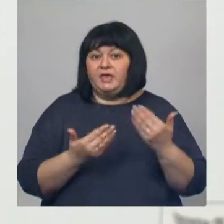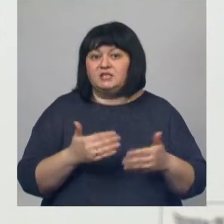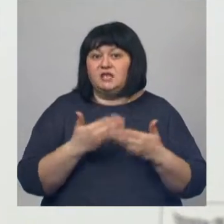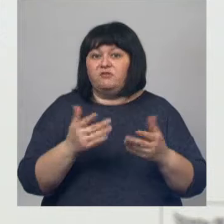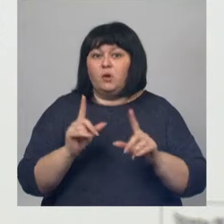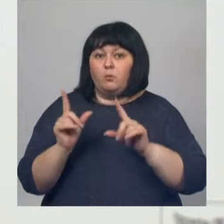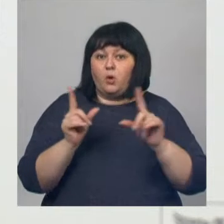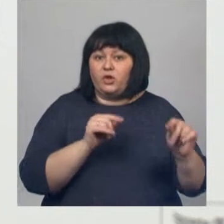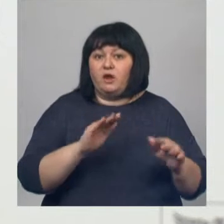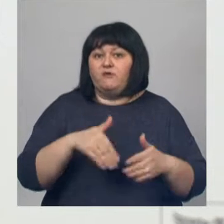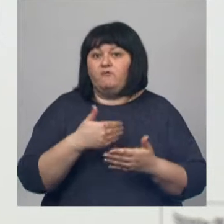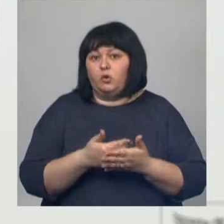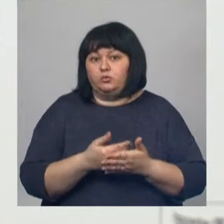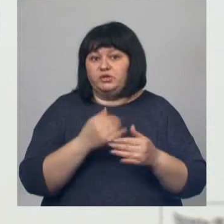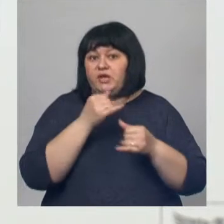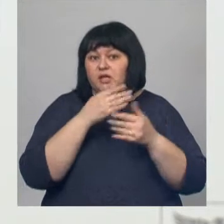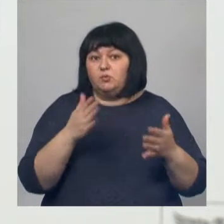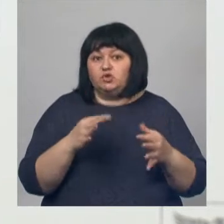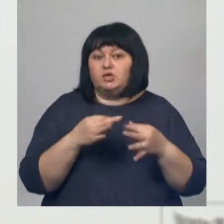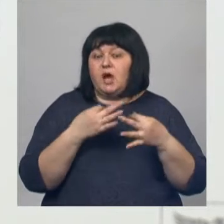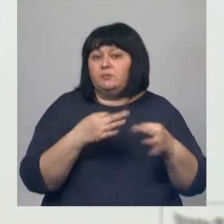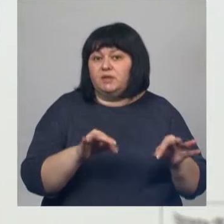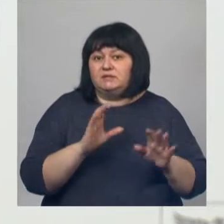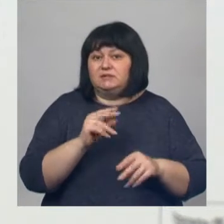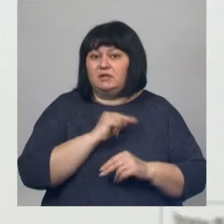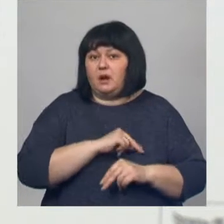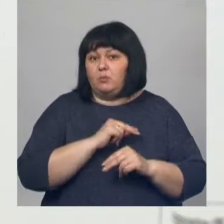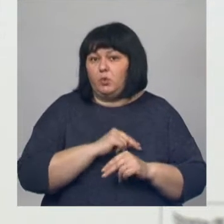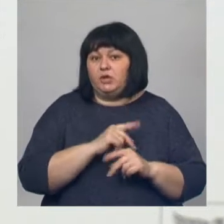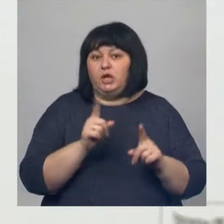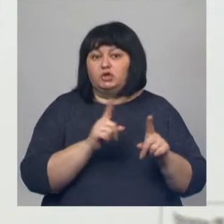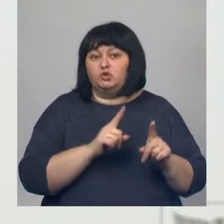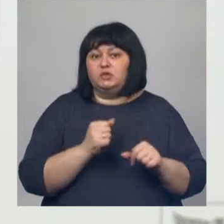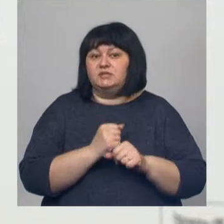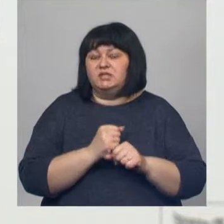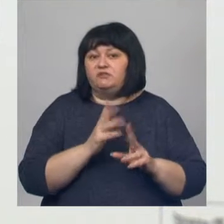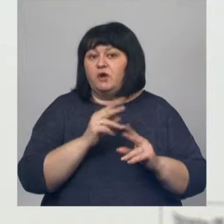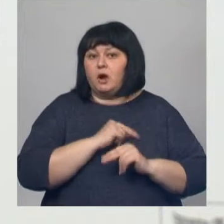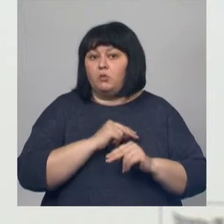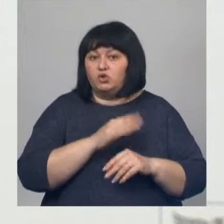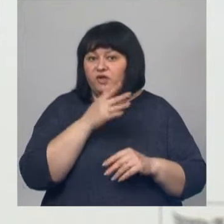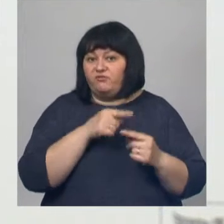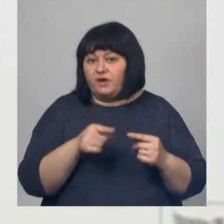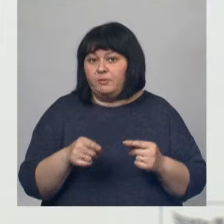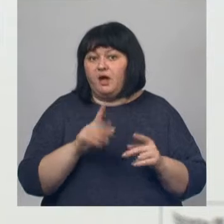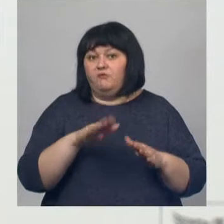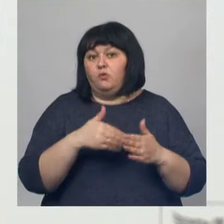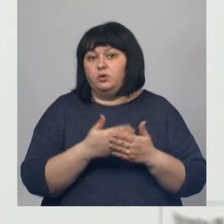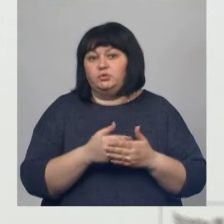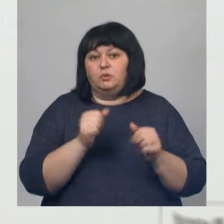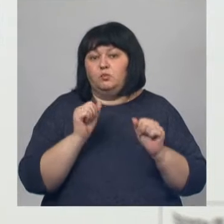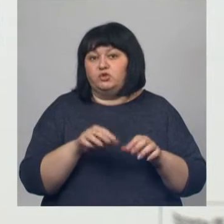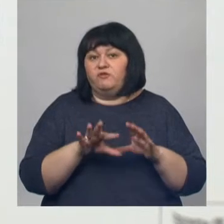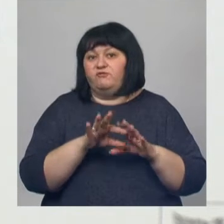поехали в отпуск и не можете отпроситься с работы и что-то сделать в рабочее время, то вы в отпуске можете